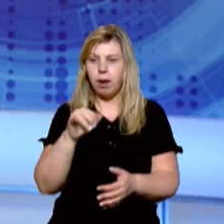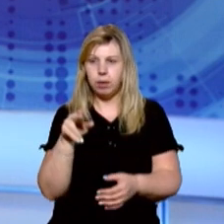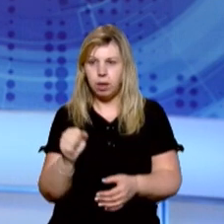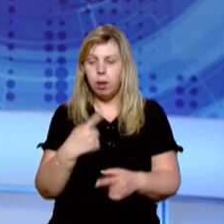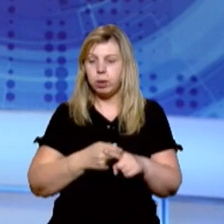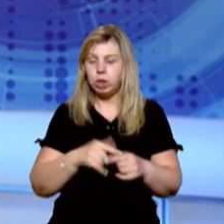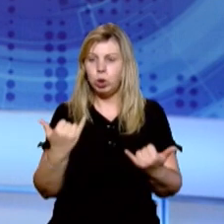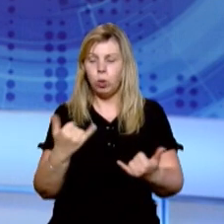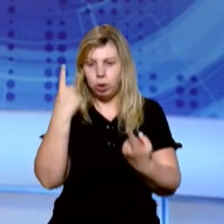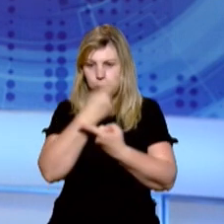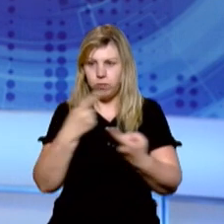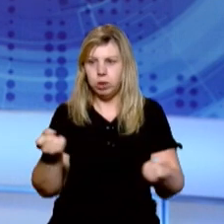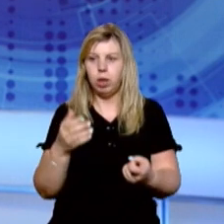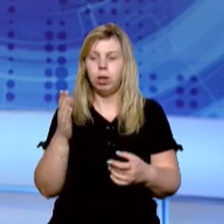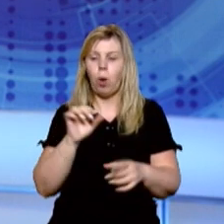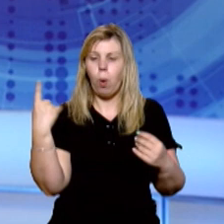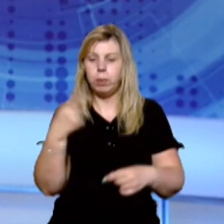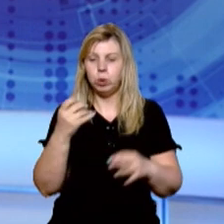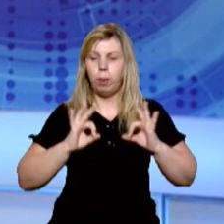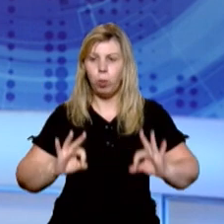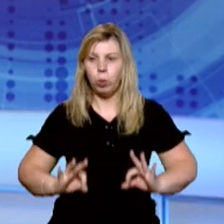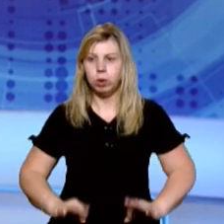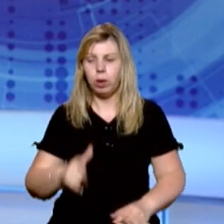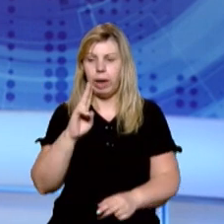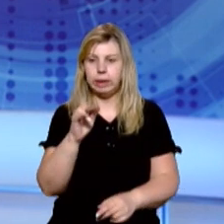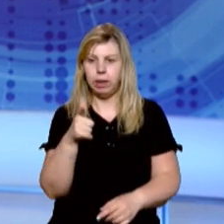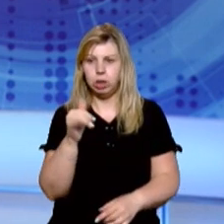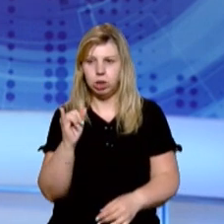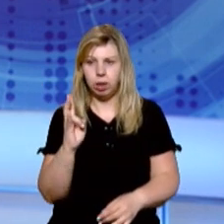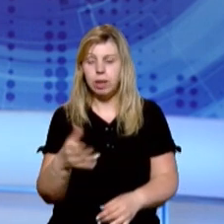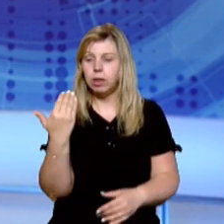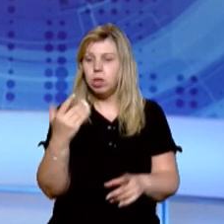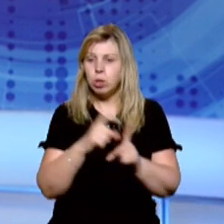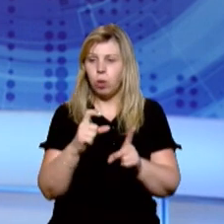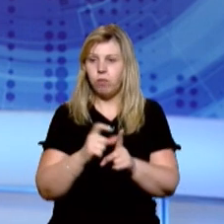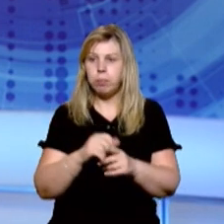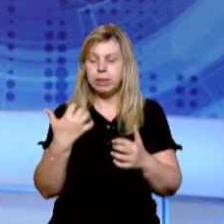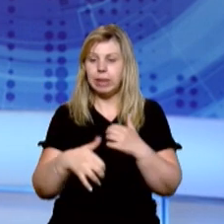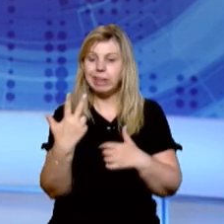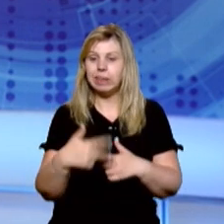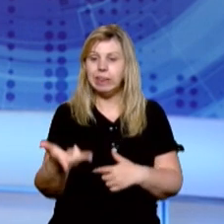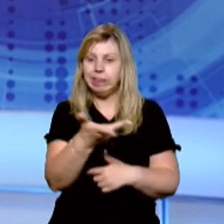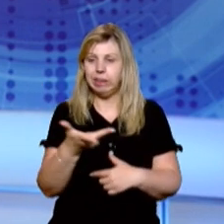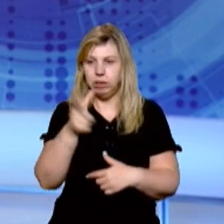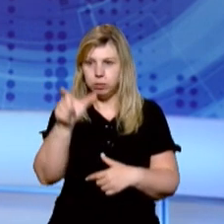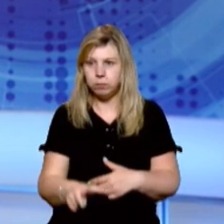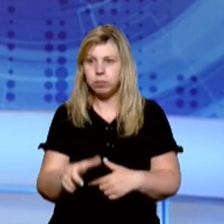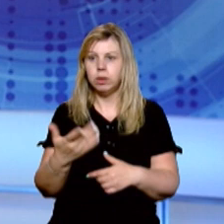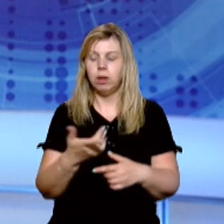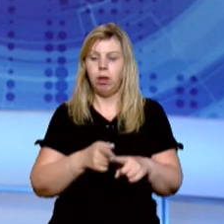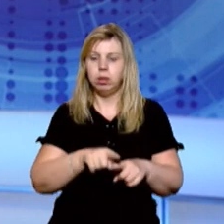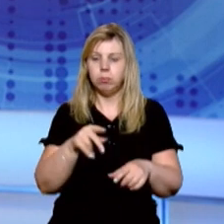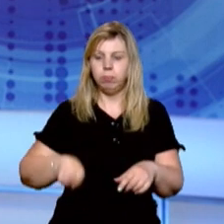ради. Про це сьогодні повідомила речниця обласної прокуратури Катерина Хажняк. За її словами, серед трьох чиновників – очільник